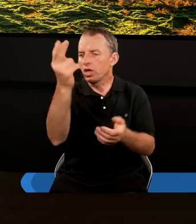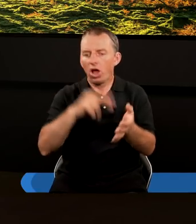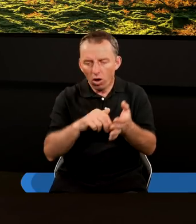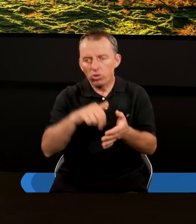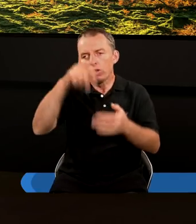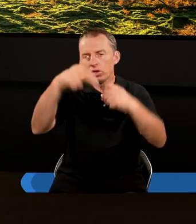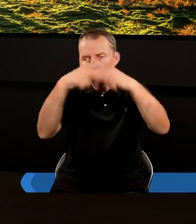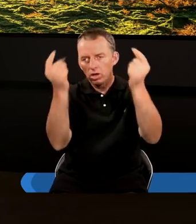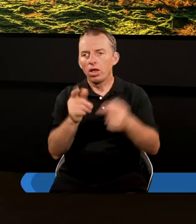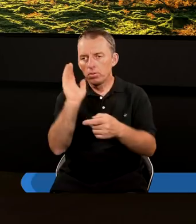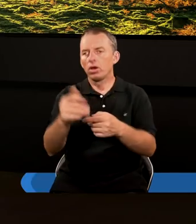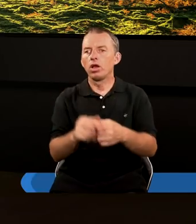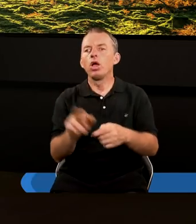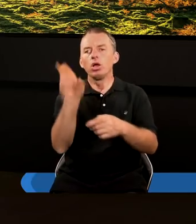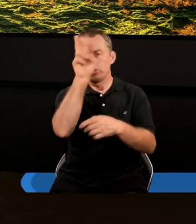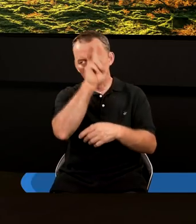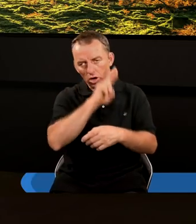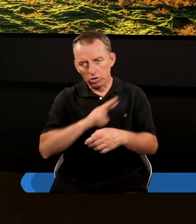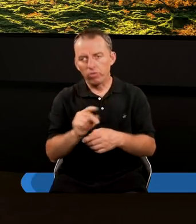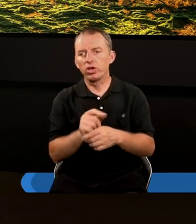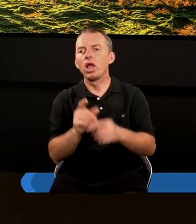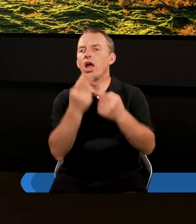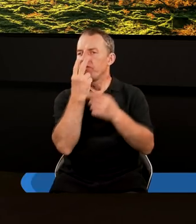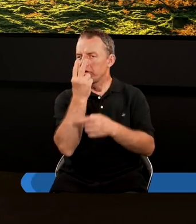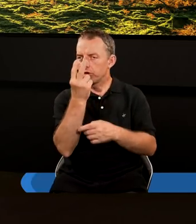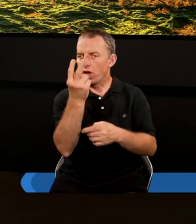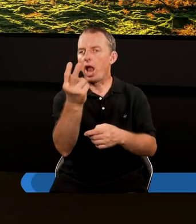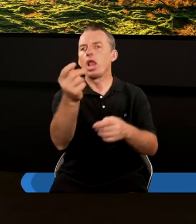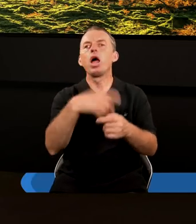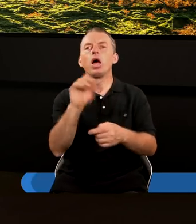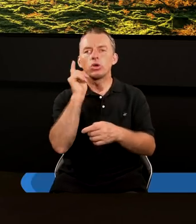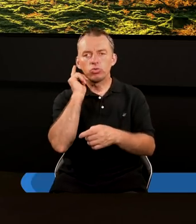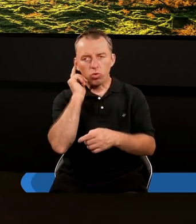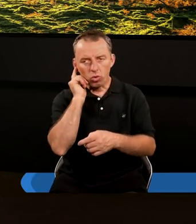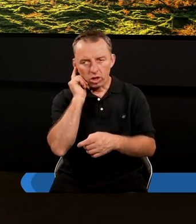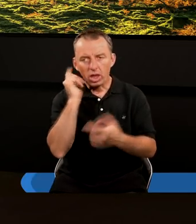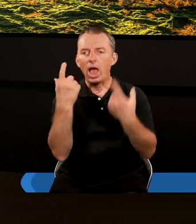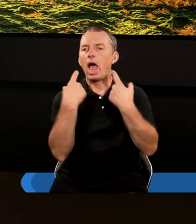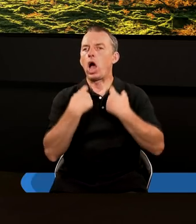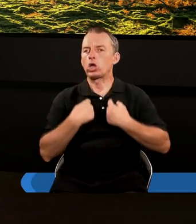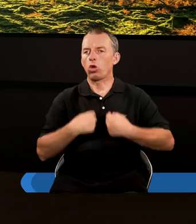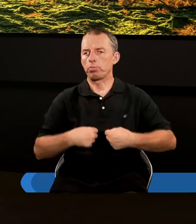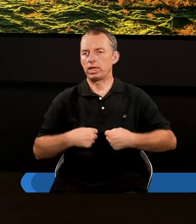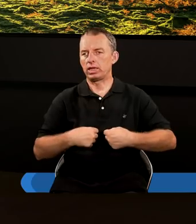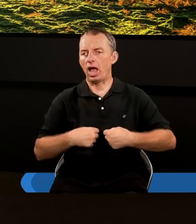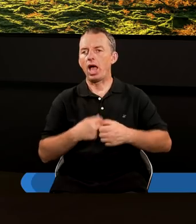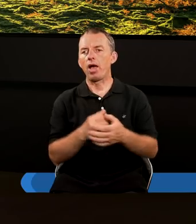odchodzącego do nieba. Będzie to przyjście więc rzeczywiste, widzialne, słyszalne, osobiste.